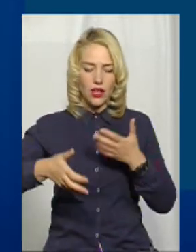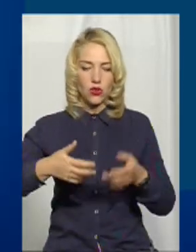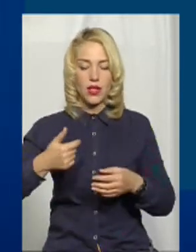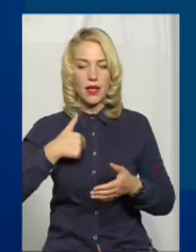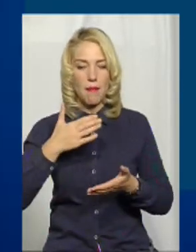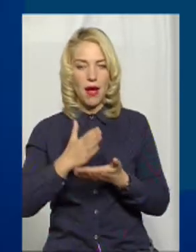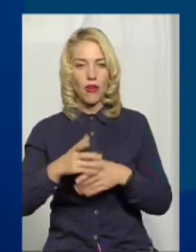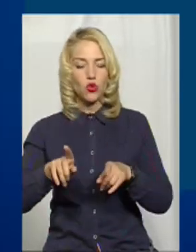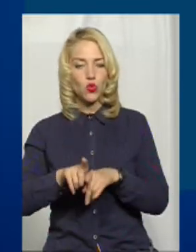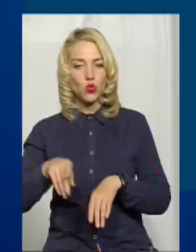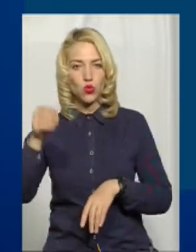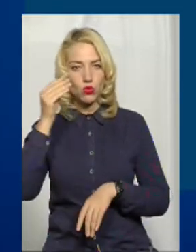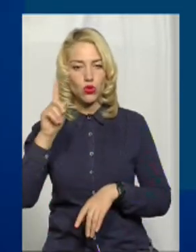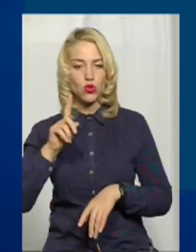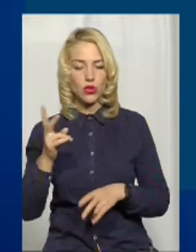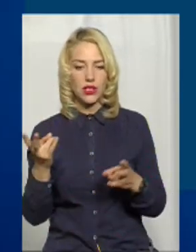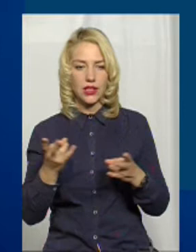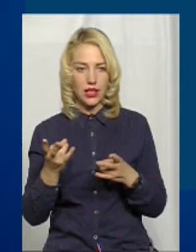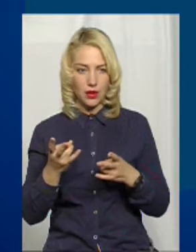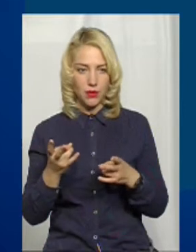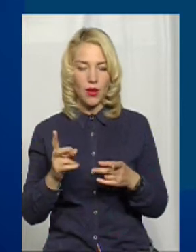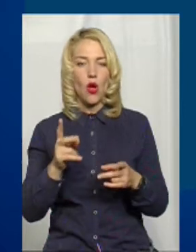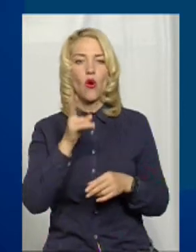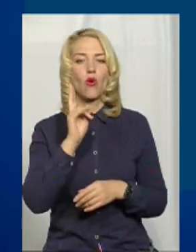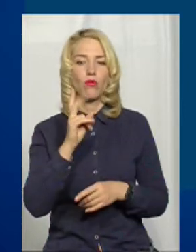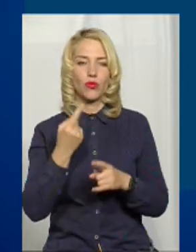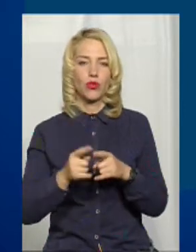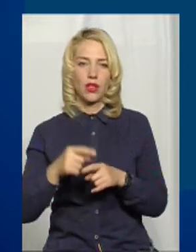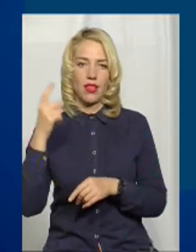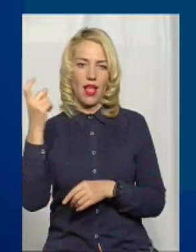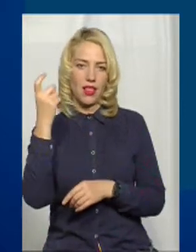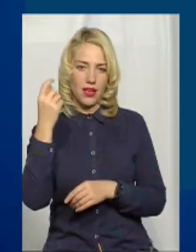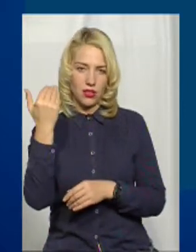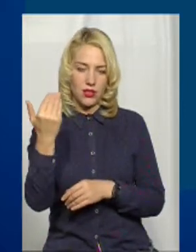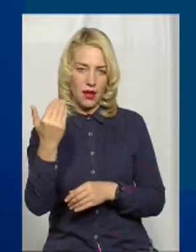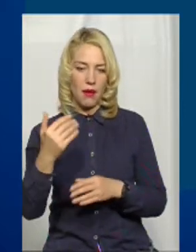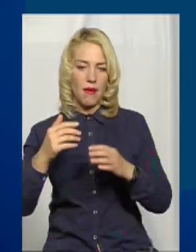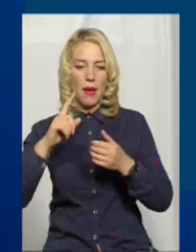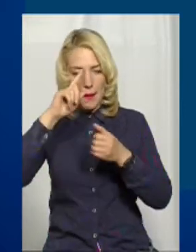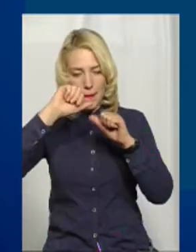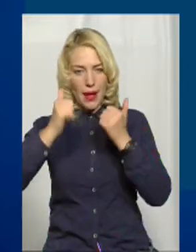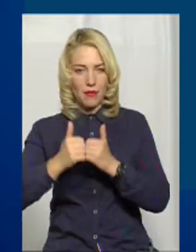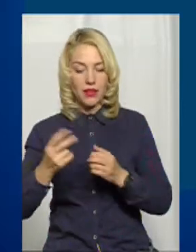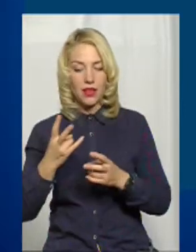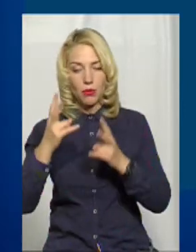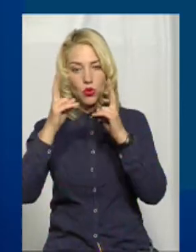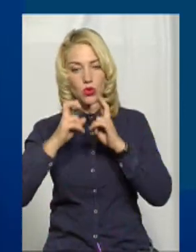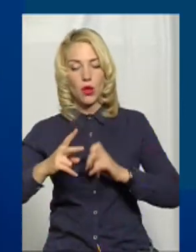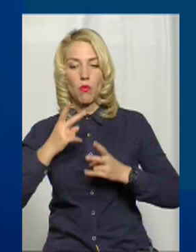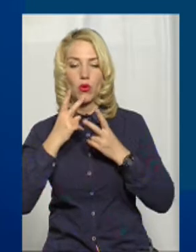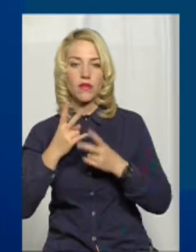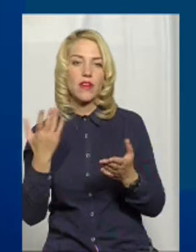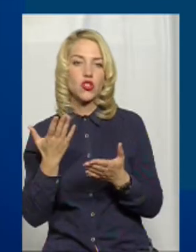таку, що маємо виходити з того перше, кому належить ця пам'ятка. То треба дослідити, подивитися, чиєму